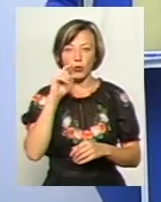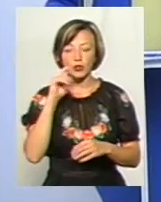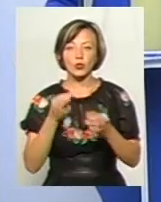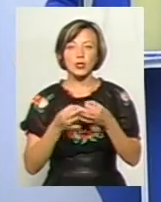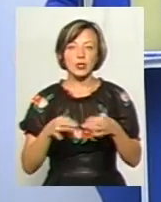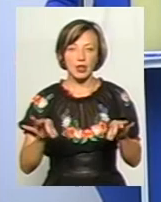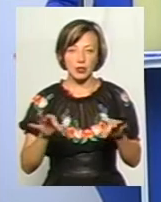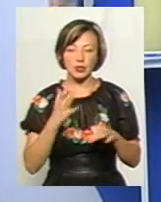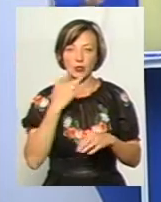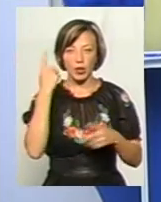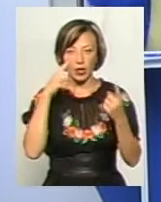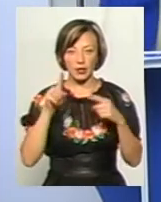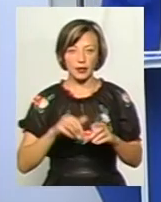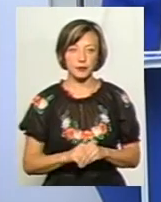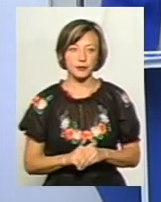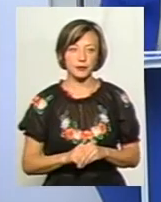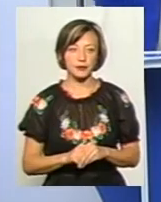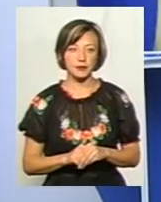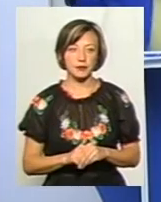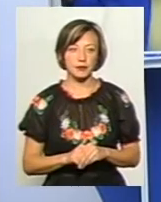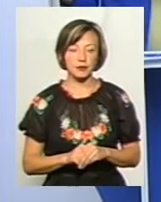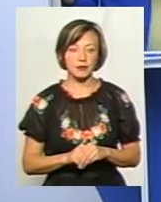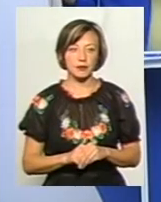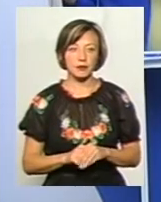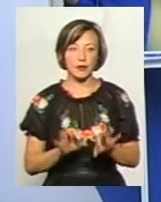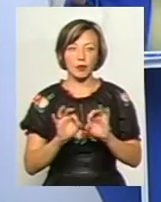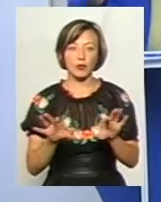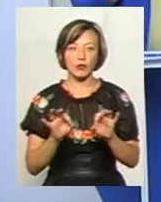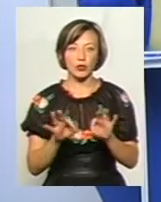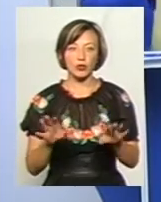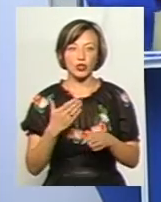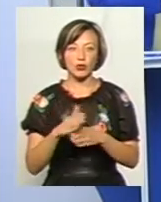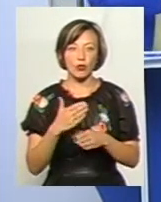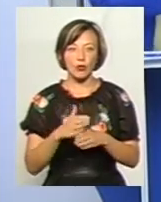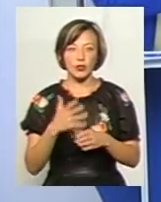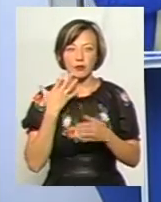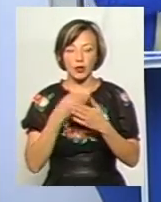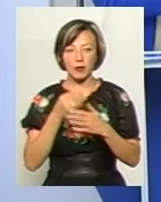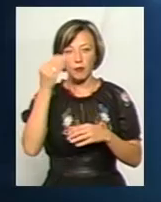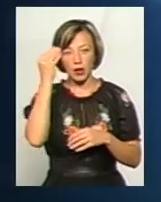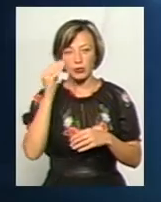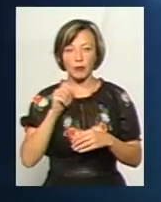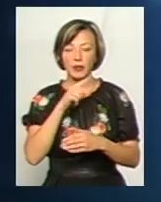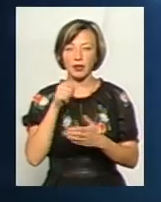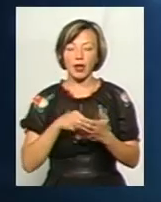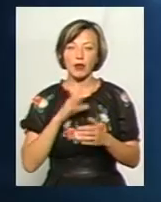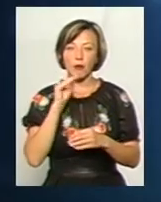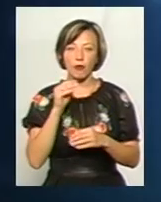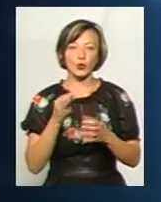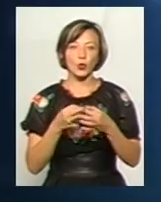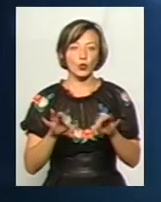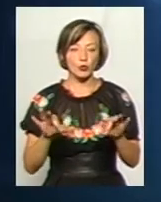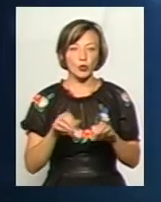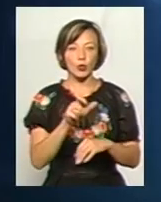незалежність та національну ідею. Ну, десь прокоментуємо частково, так, і своє бачення щодо мовного питання та доступу